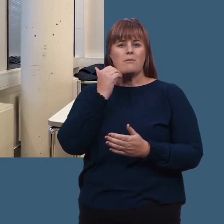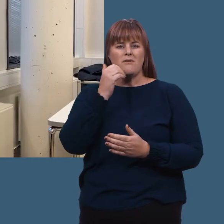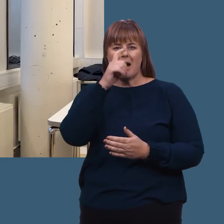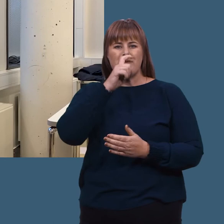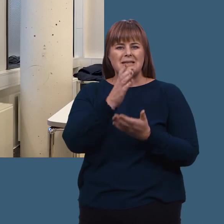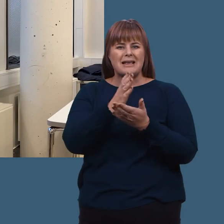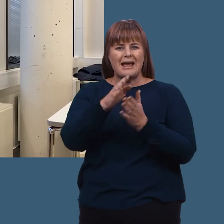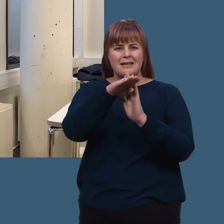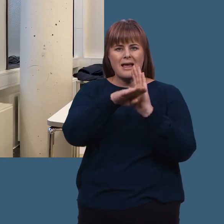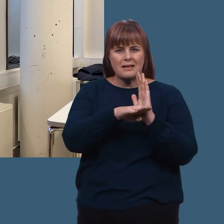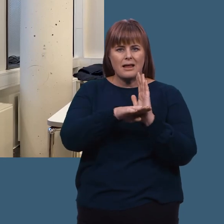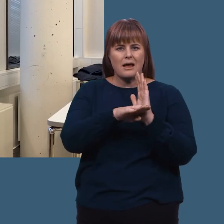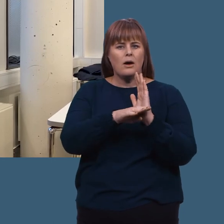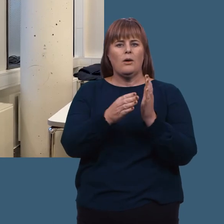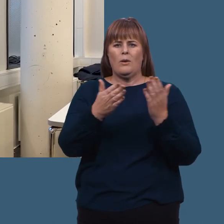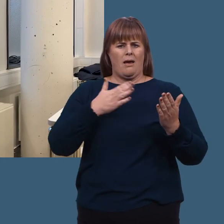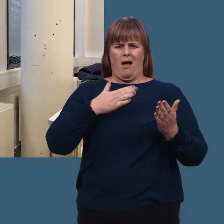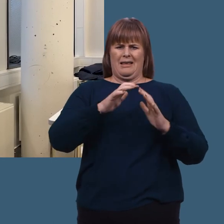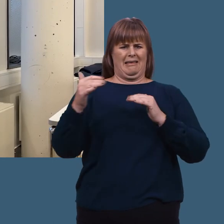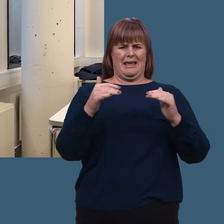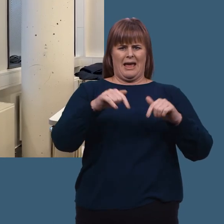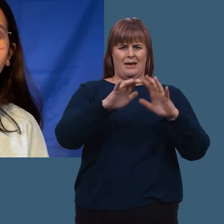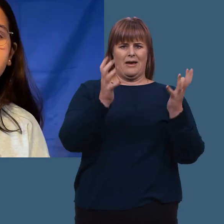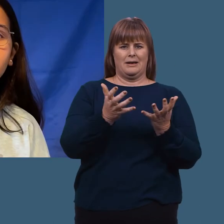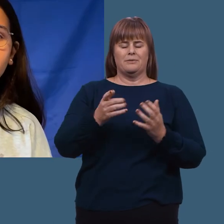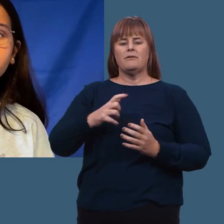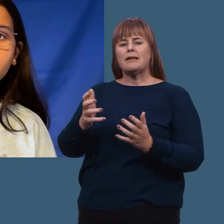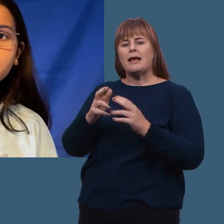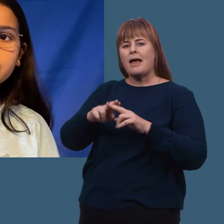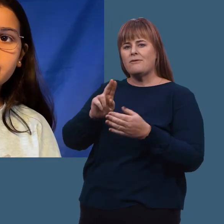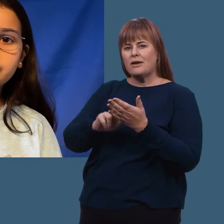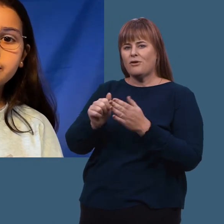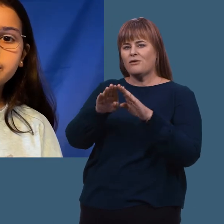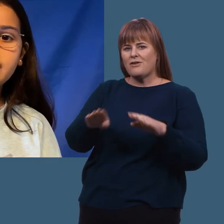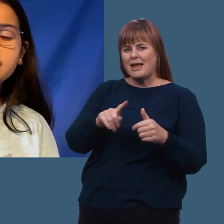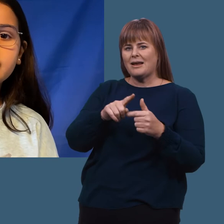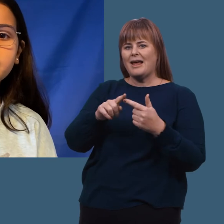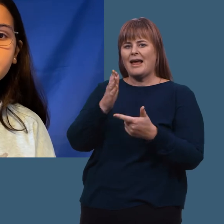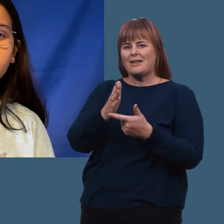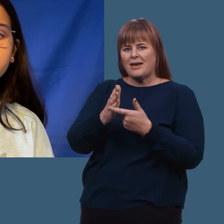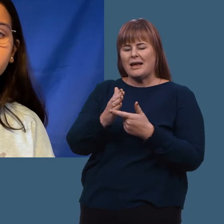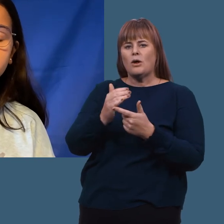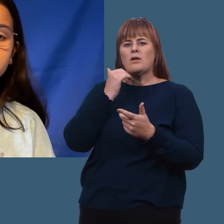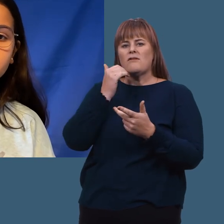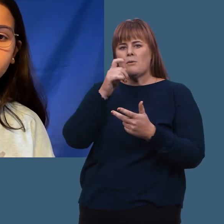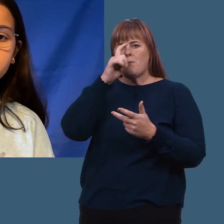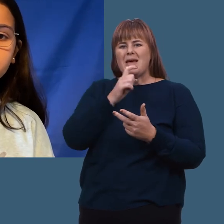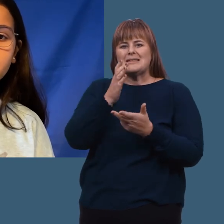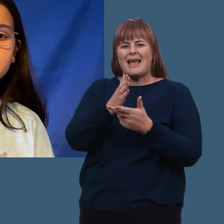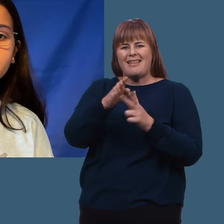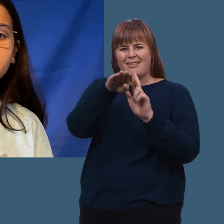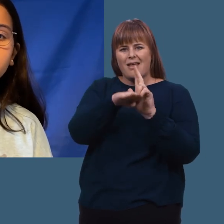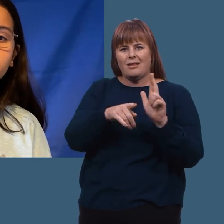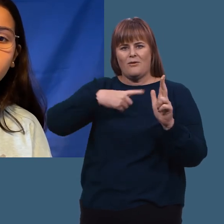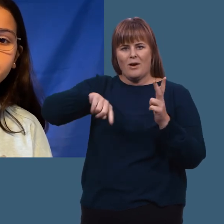for å bevare menneskerettighetene og ikke ha krig i verden. Vi trenger FN for frem, rettferdighet og noen som skal ta vare på